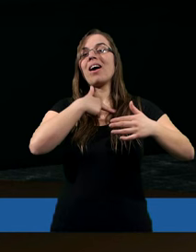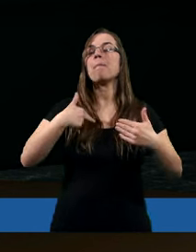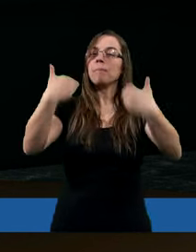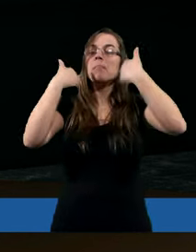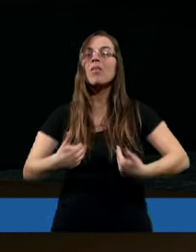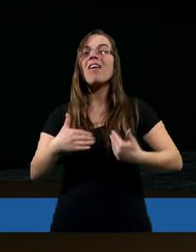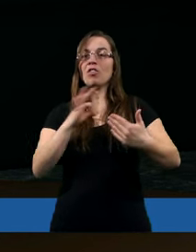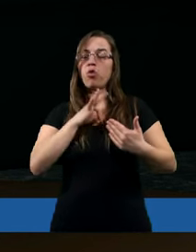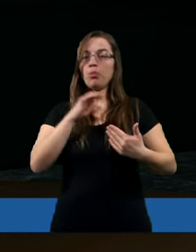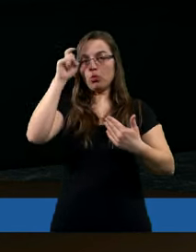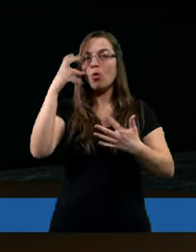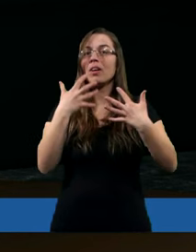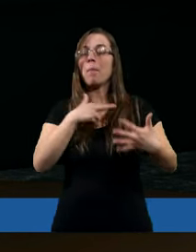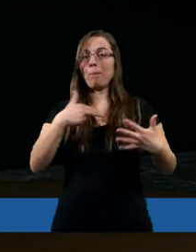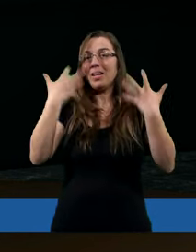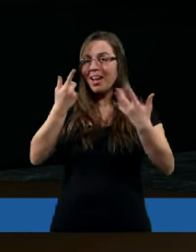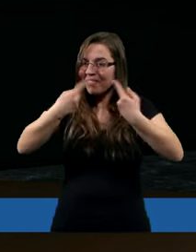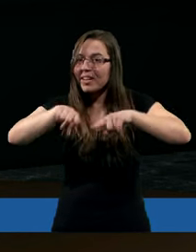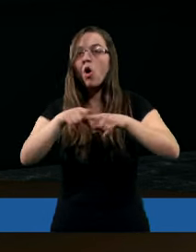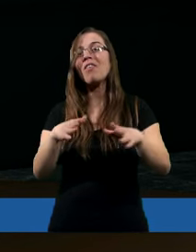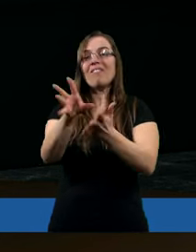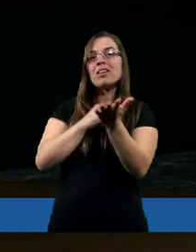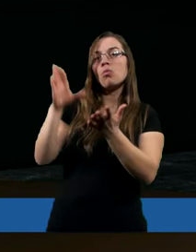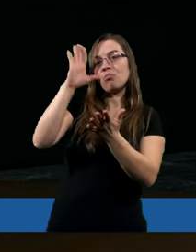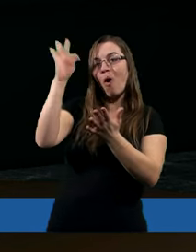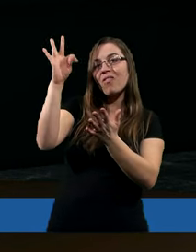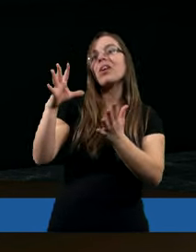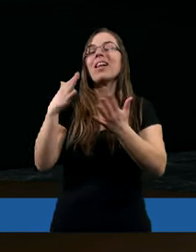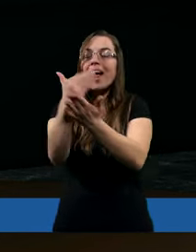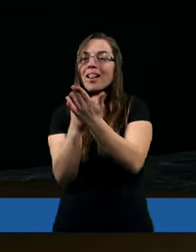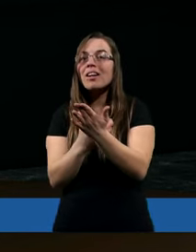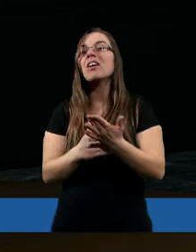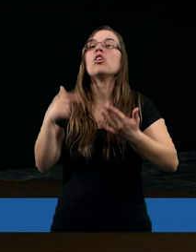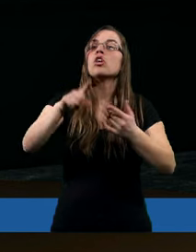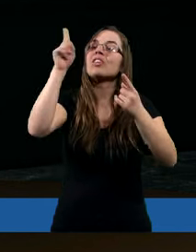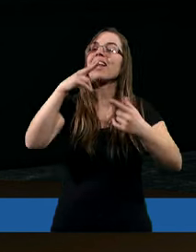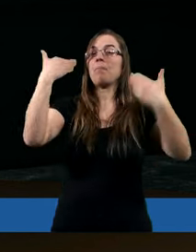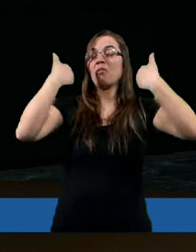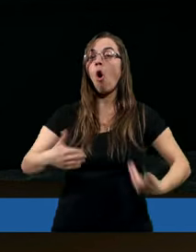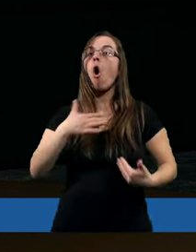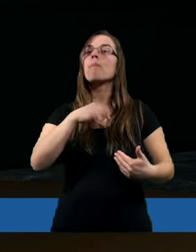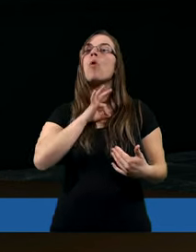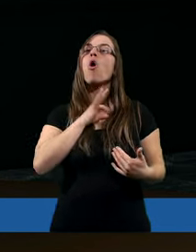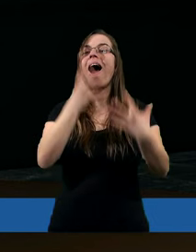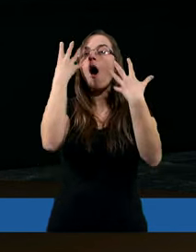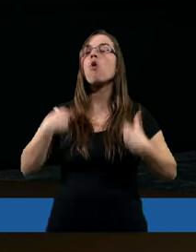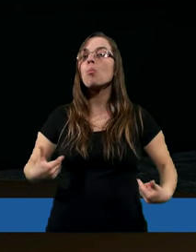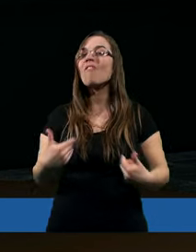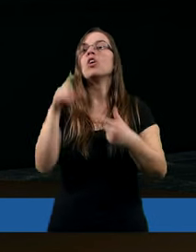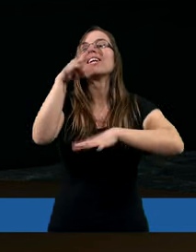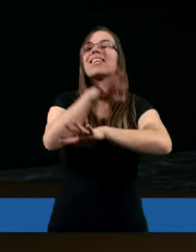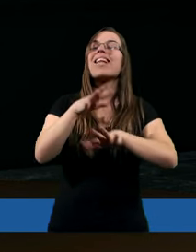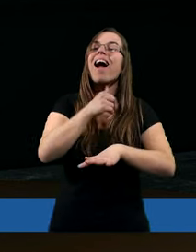przybieramy w momencie, kiedy chcemy wykonać jakieś zadanie dla Pana Boga nawet, wtedy też możemy zasmucać Ducha Świętego właśnie